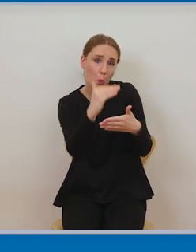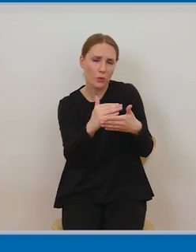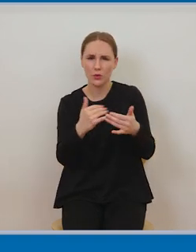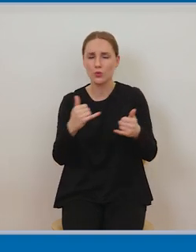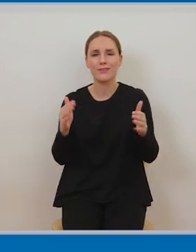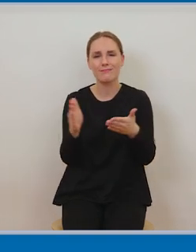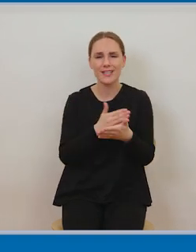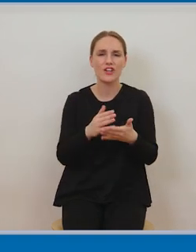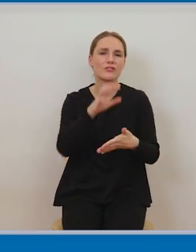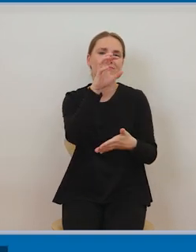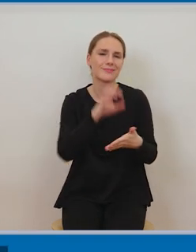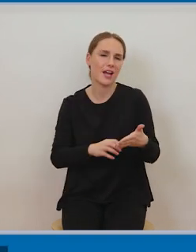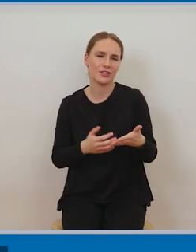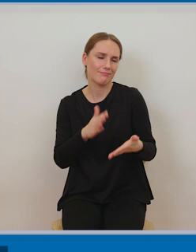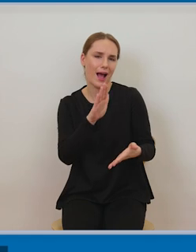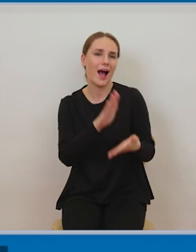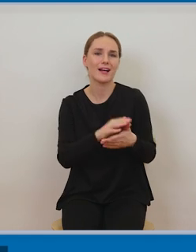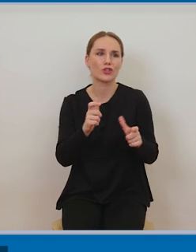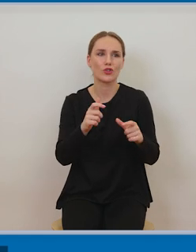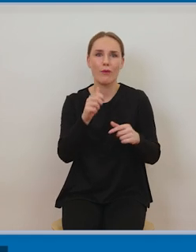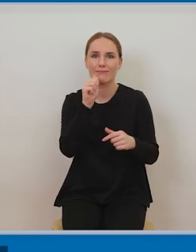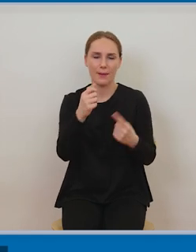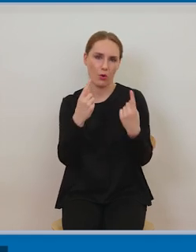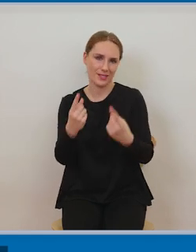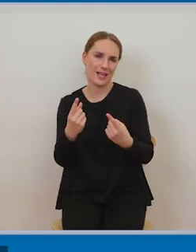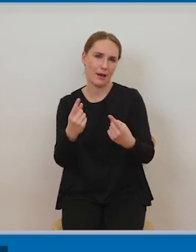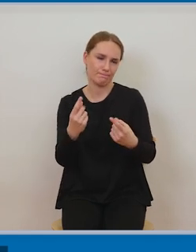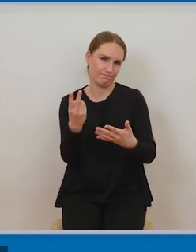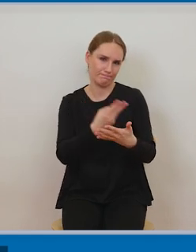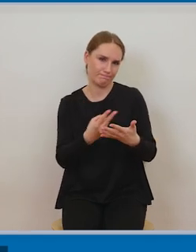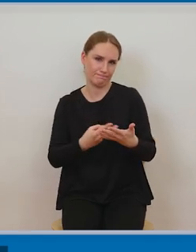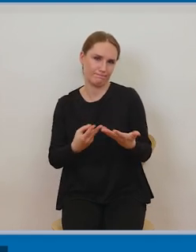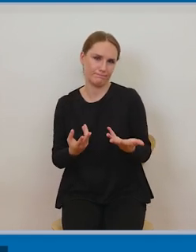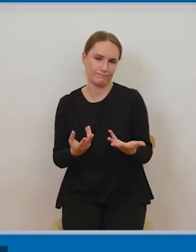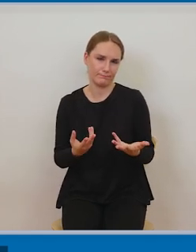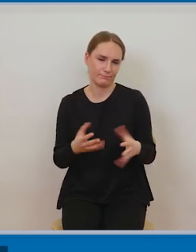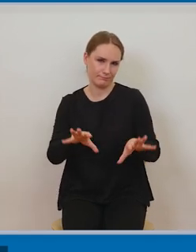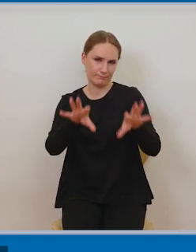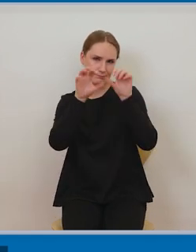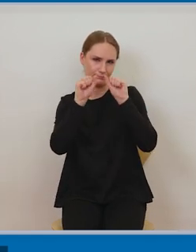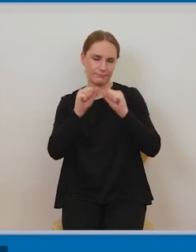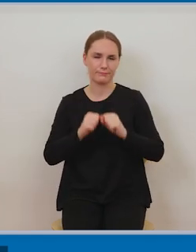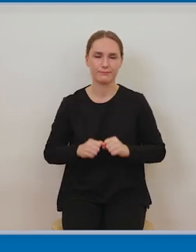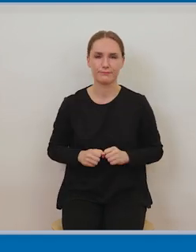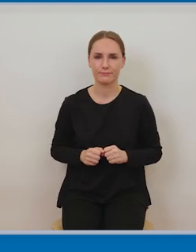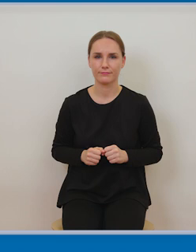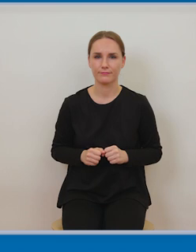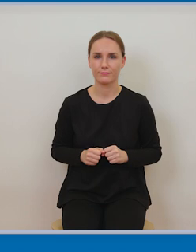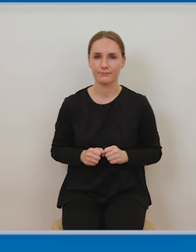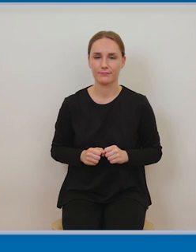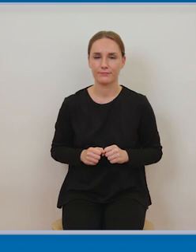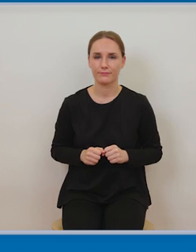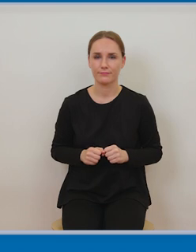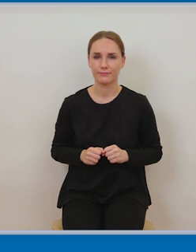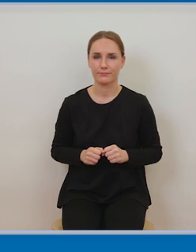drukiem, może być powiększona czcionka i to już jest taka forma, która jest dostosowana, taki zapis utworu w tej